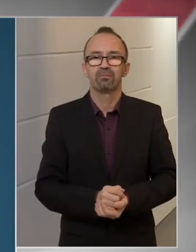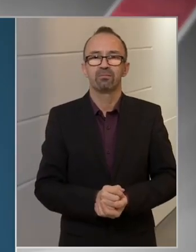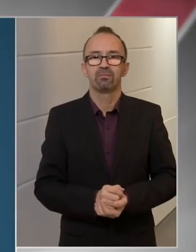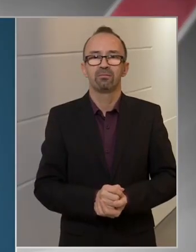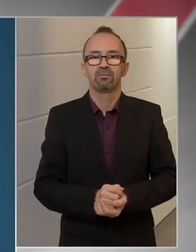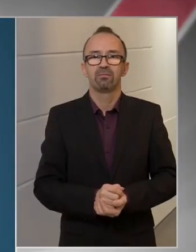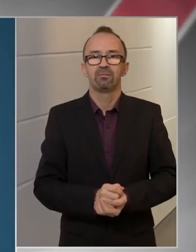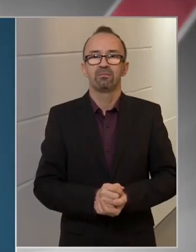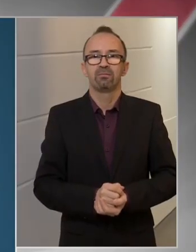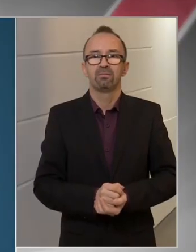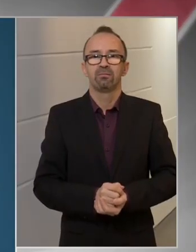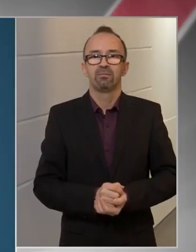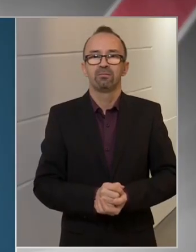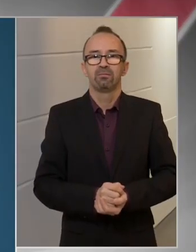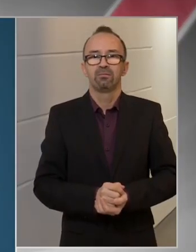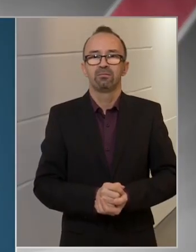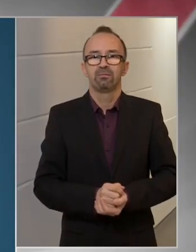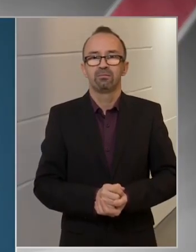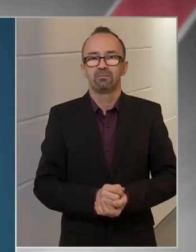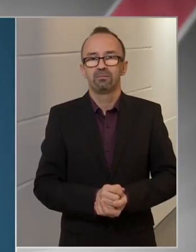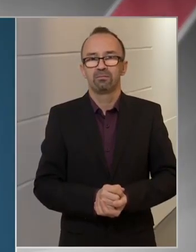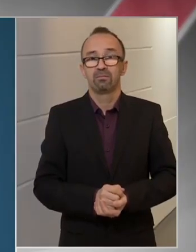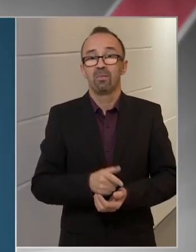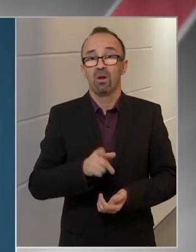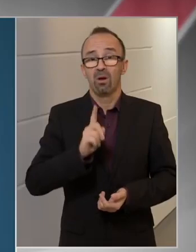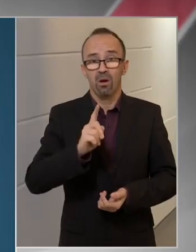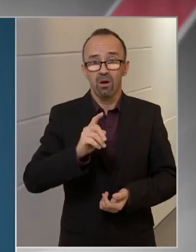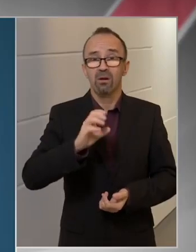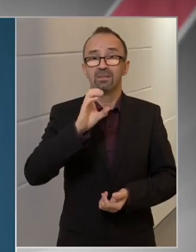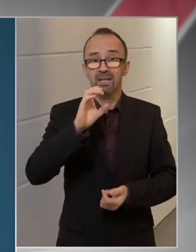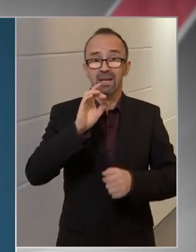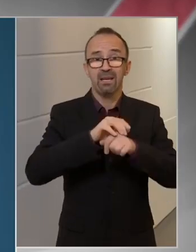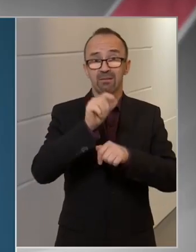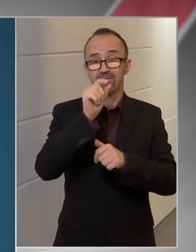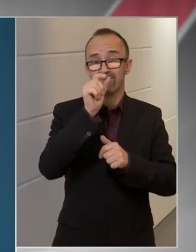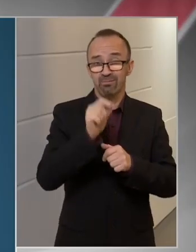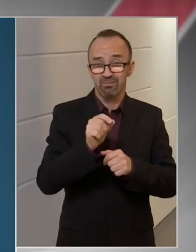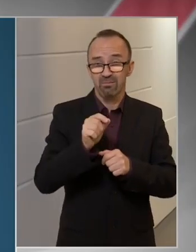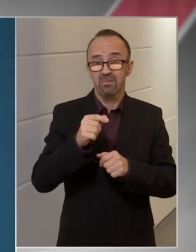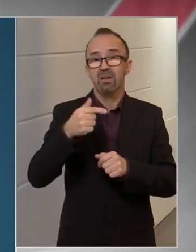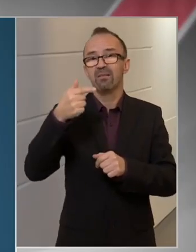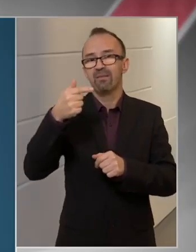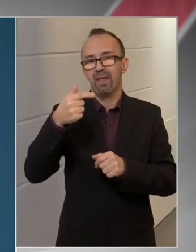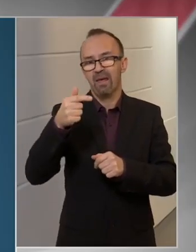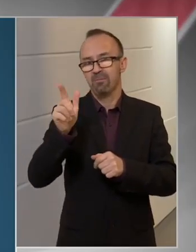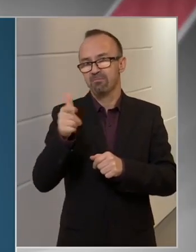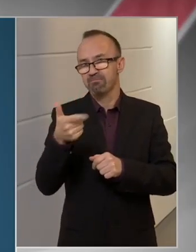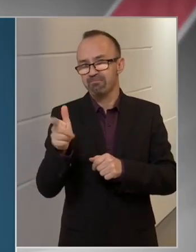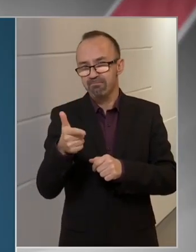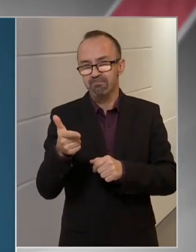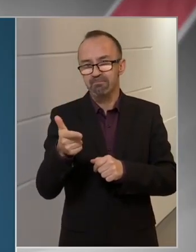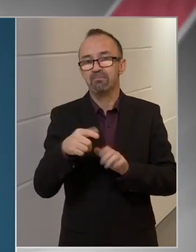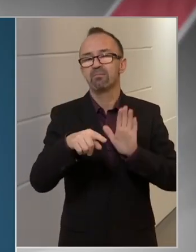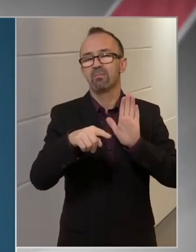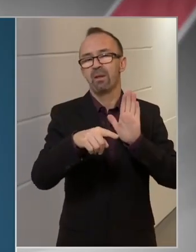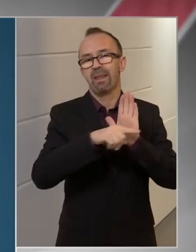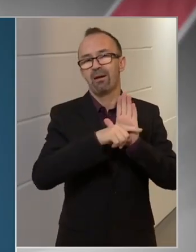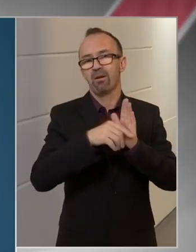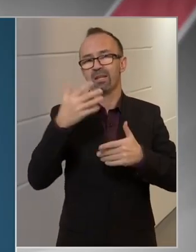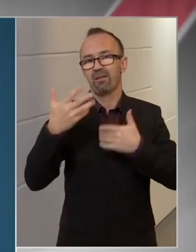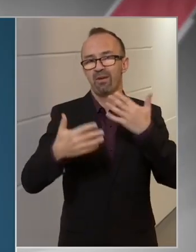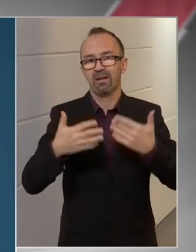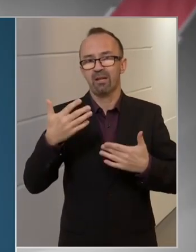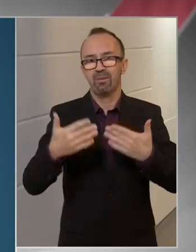viszont a C vonal elszíneződik, a T viszont nem, akkor egy negatív